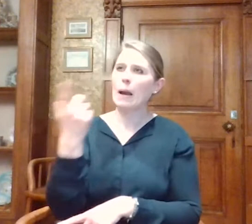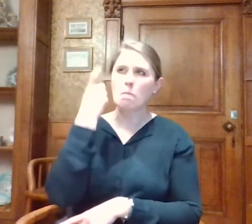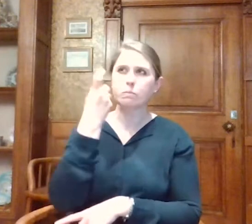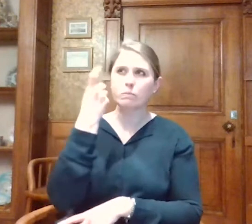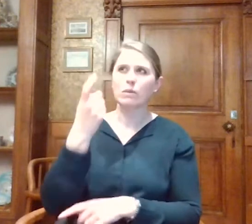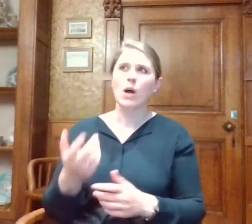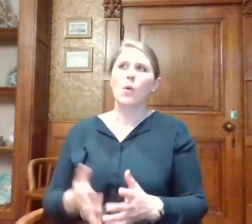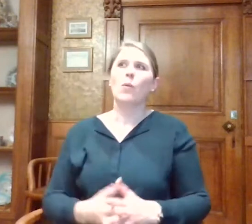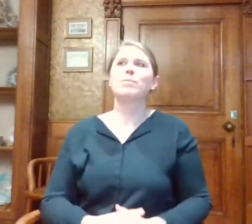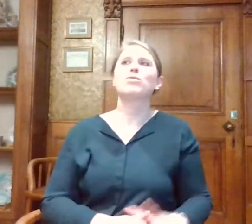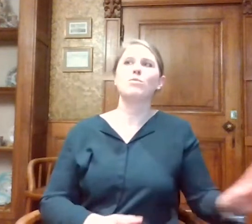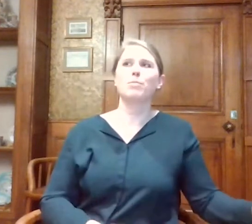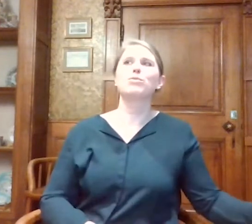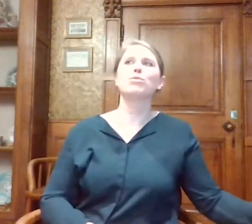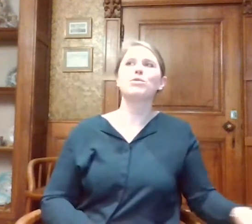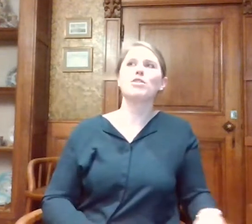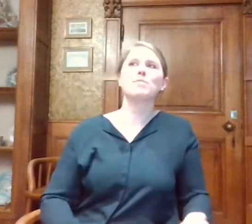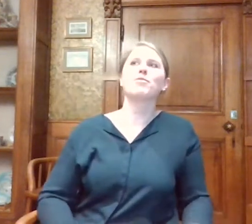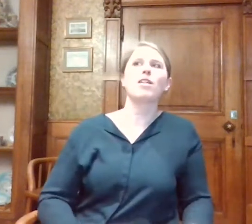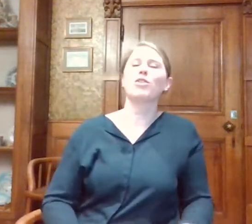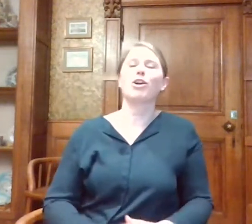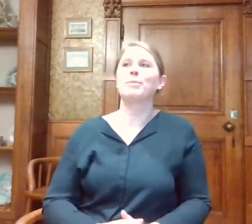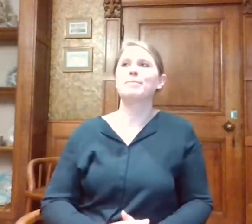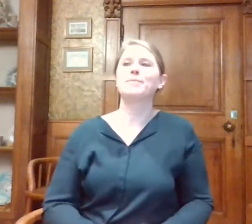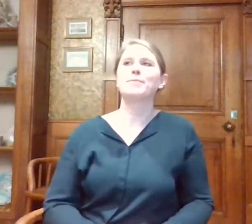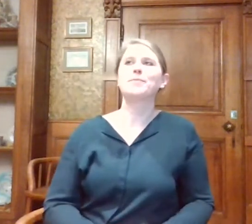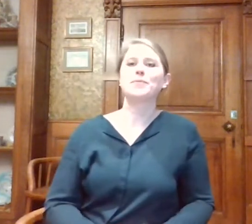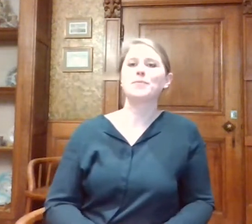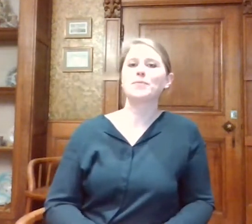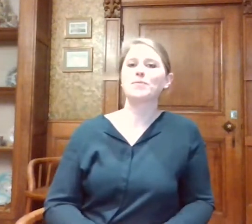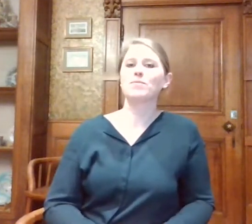zegt ook valkuilen. Wat bedoelt u juist met valkuilen?